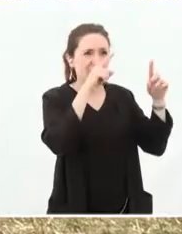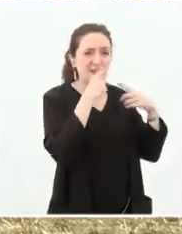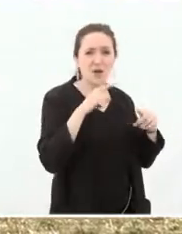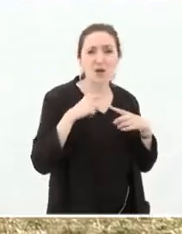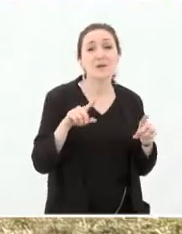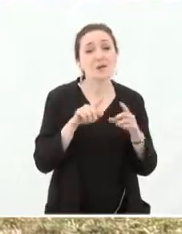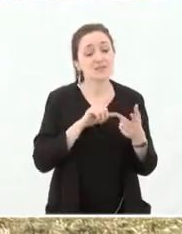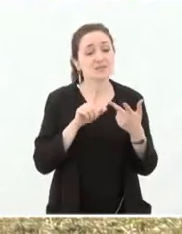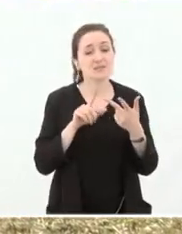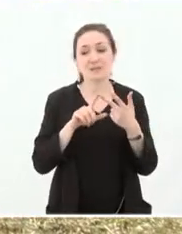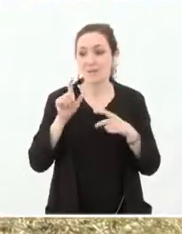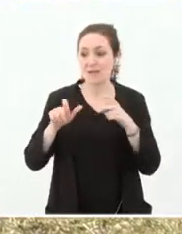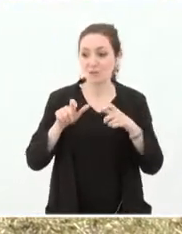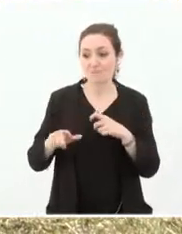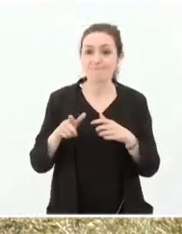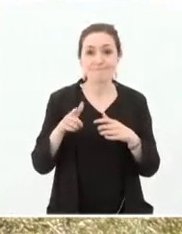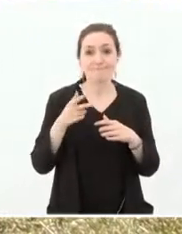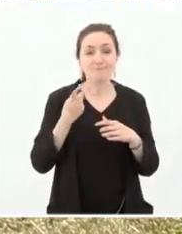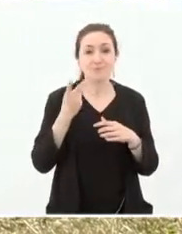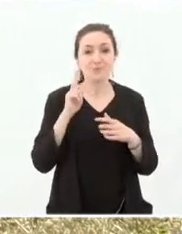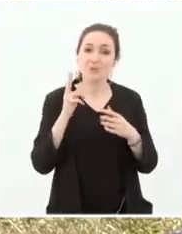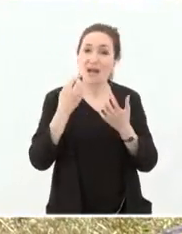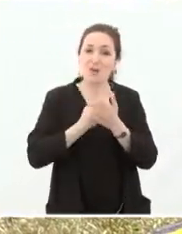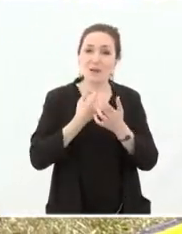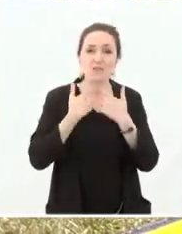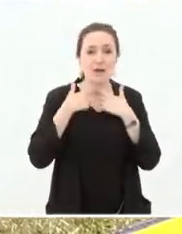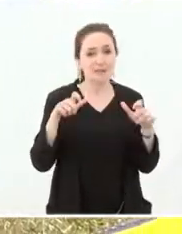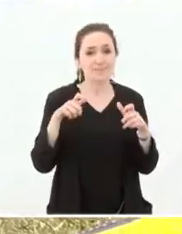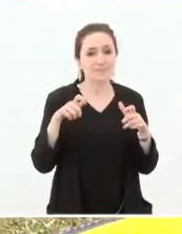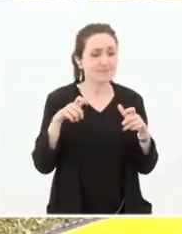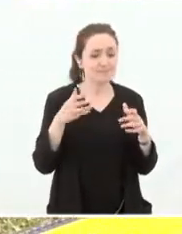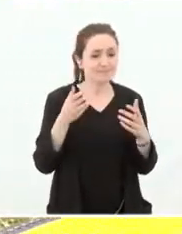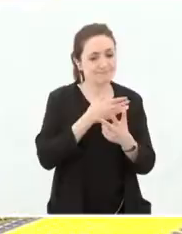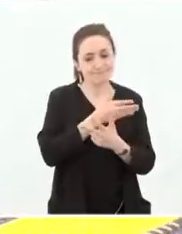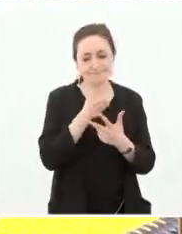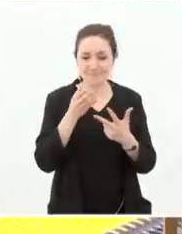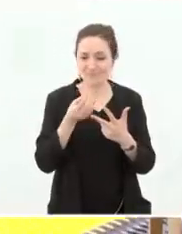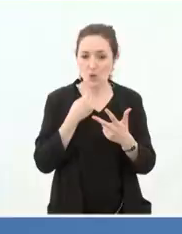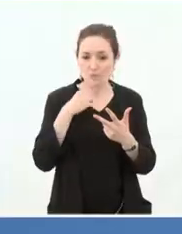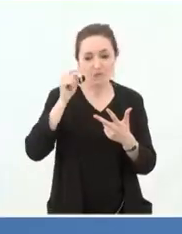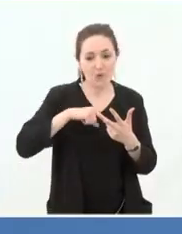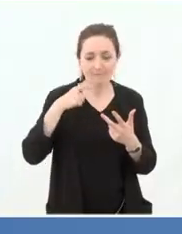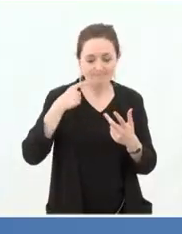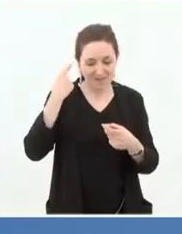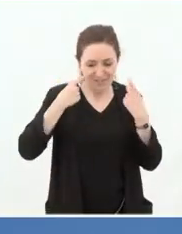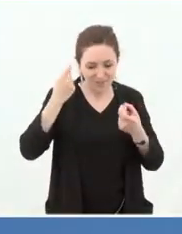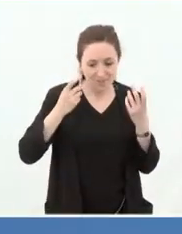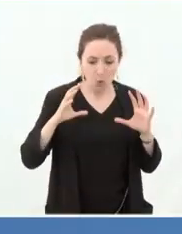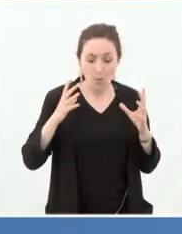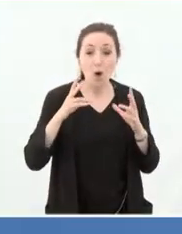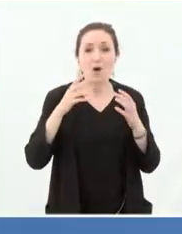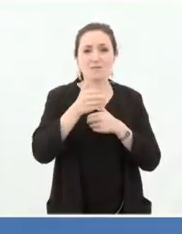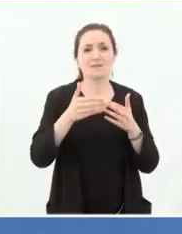fondamentale du fait que les gens ont accès à l'information, il est clair qu'on va devoir repenser l'humanitaire. Et peut-être encore deux points essentiels par rapport à ça.